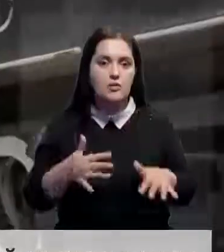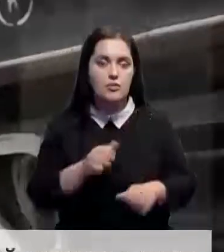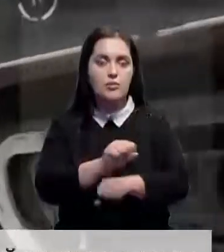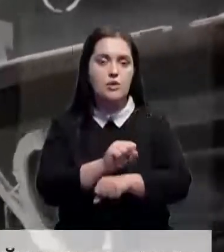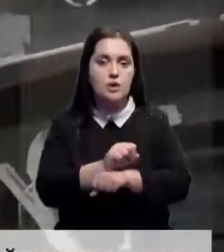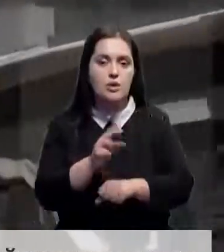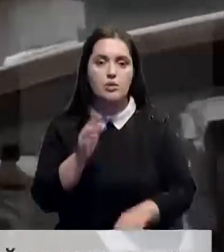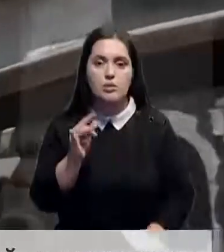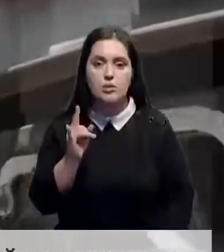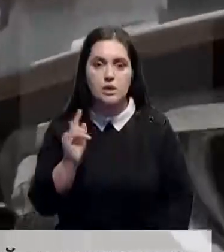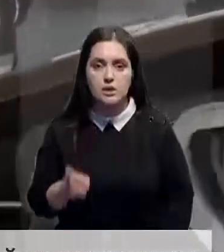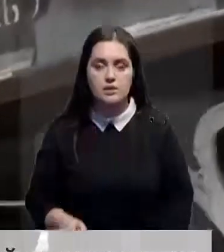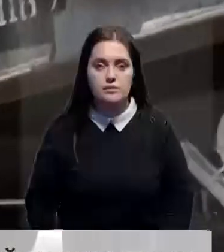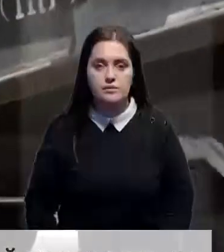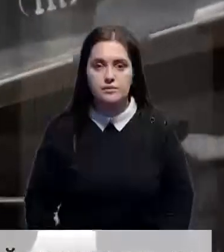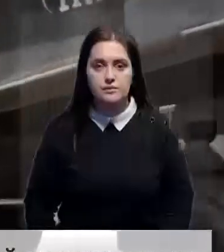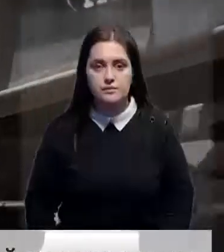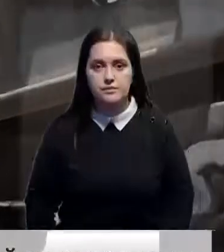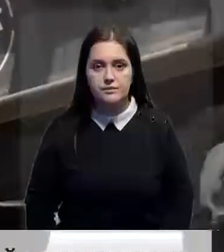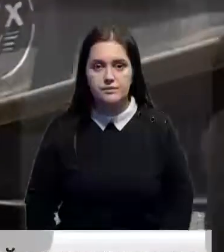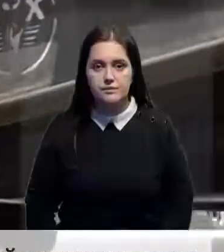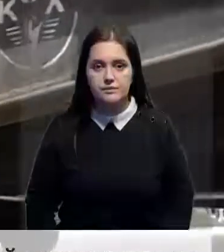Тамара Степанова, Саламат Бекбаев, Мангастауская область, Хабар-24.